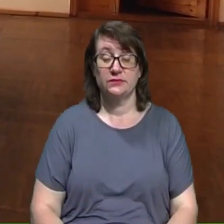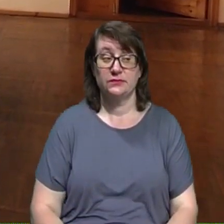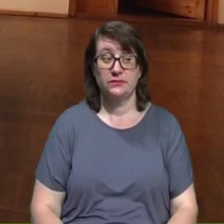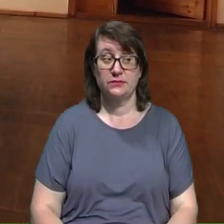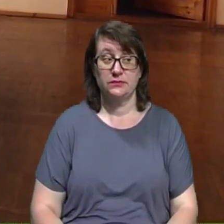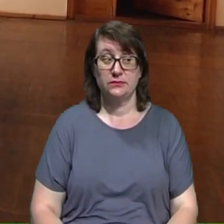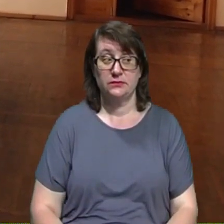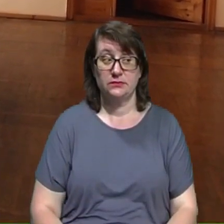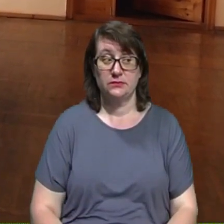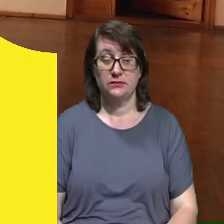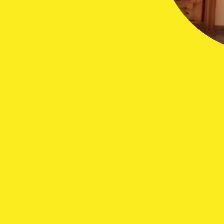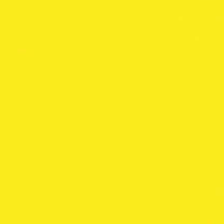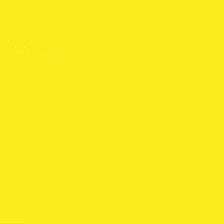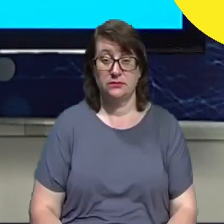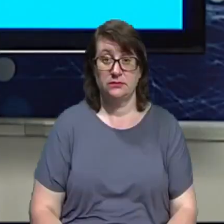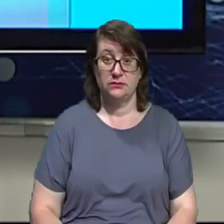на Суспільному.